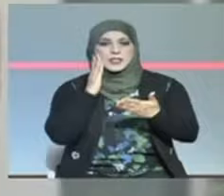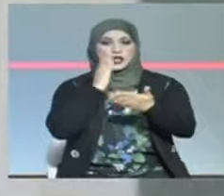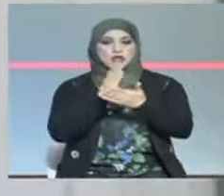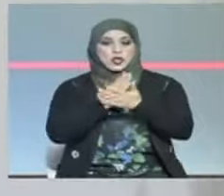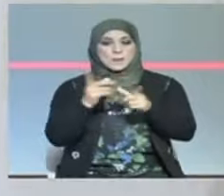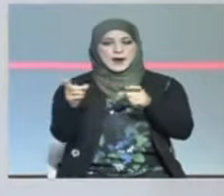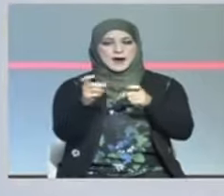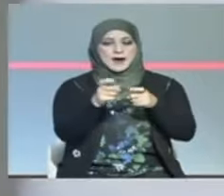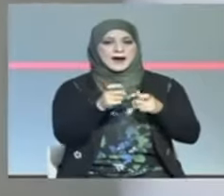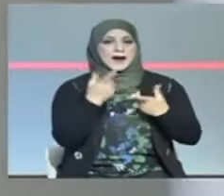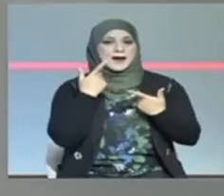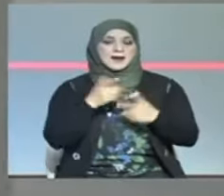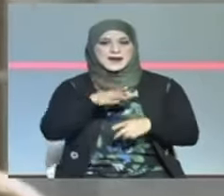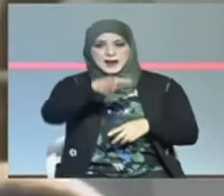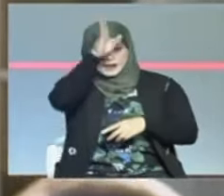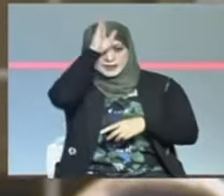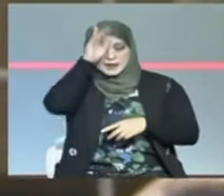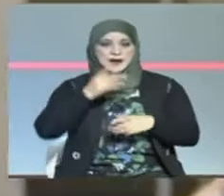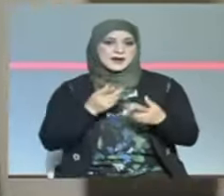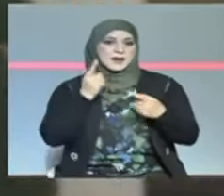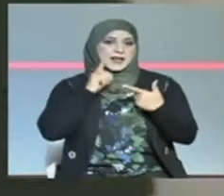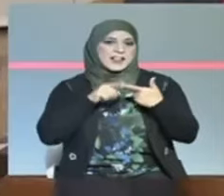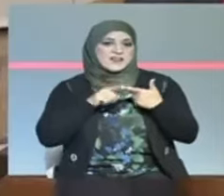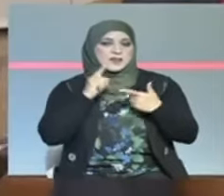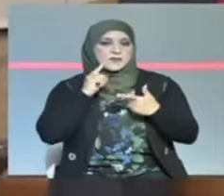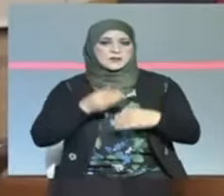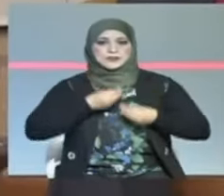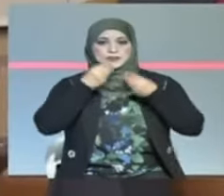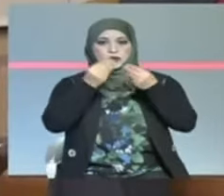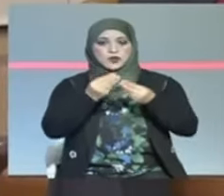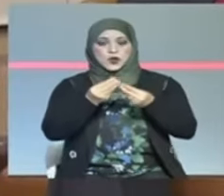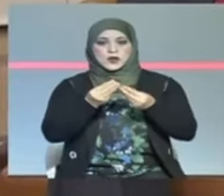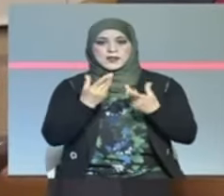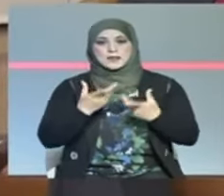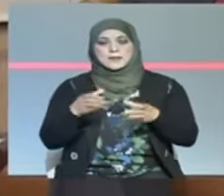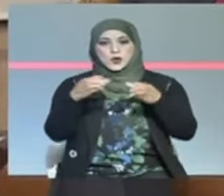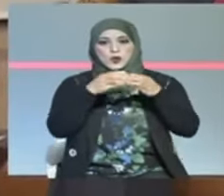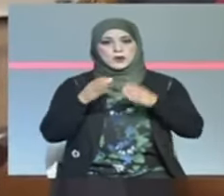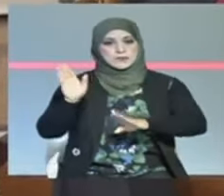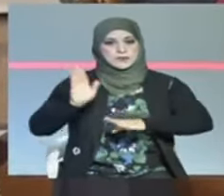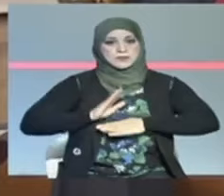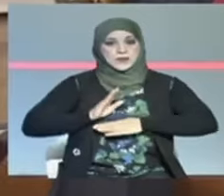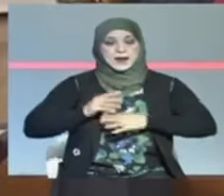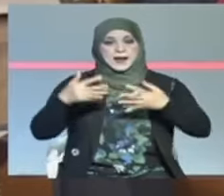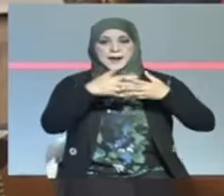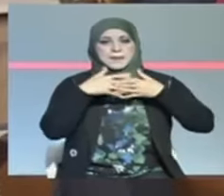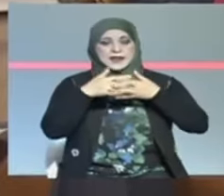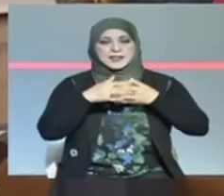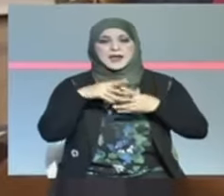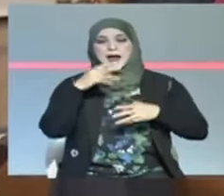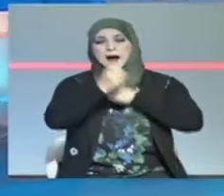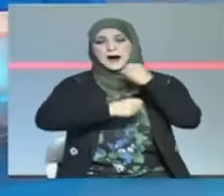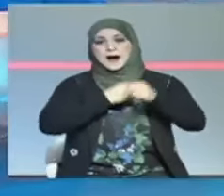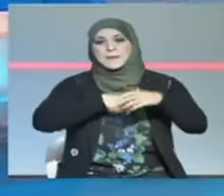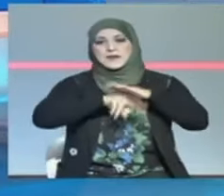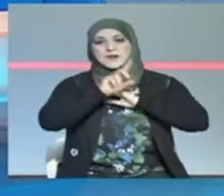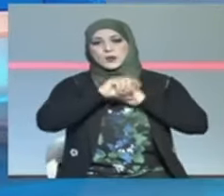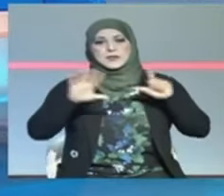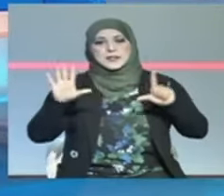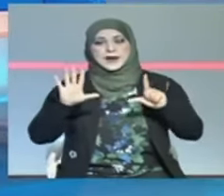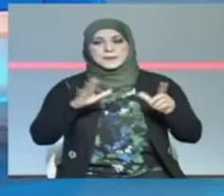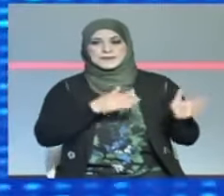العراق عام اثنين والفين كما عارض إرسال المزيد من القوات الأمريكية إلى العراق عام سبعة والفين